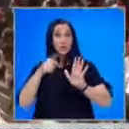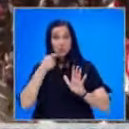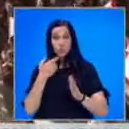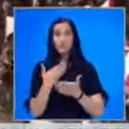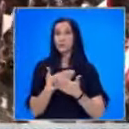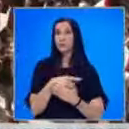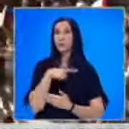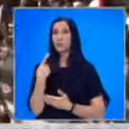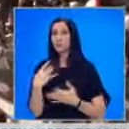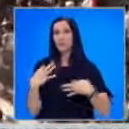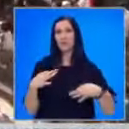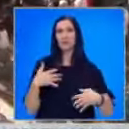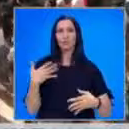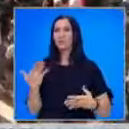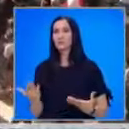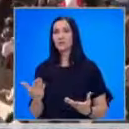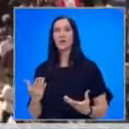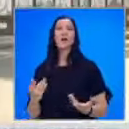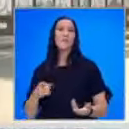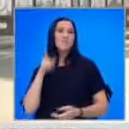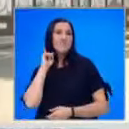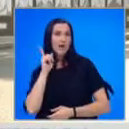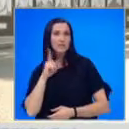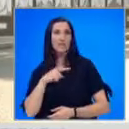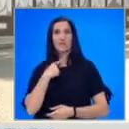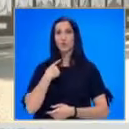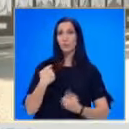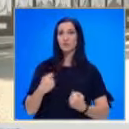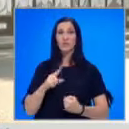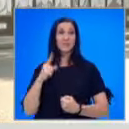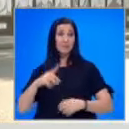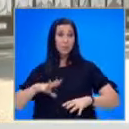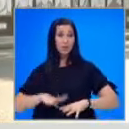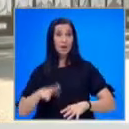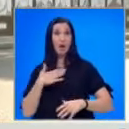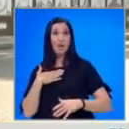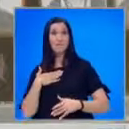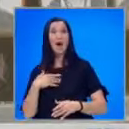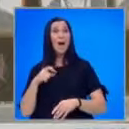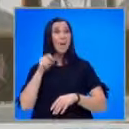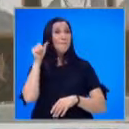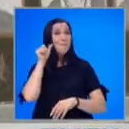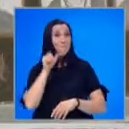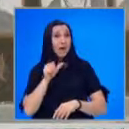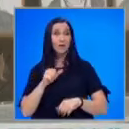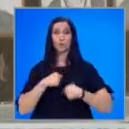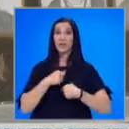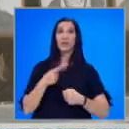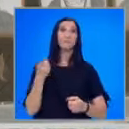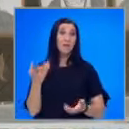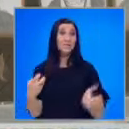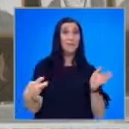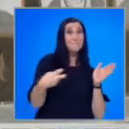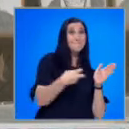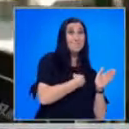жертвите напразно искат възмездие за погубения им живот. Не само градът носи белези от трагедията. Тя е запечатана в душите на